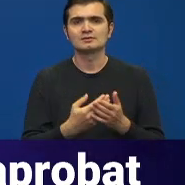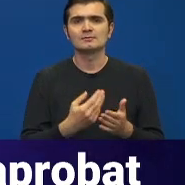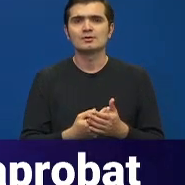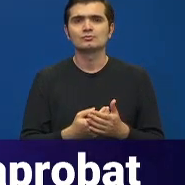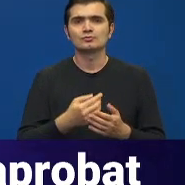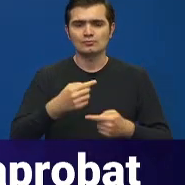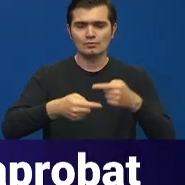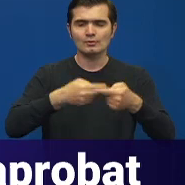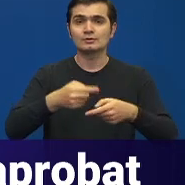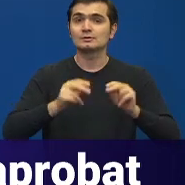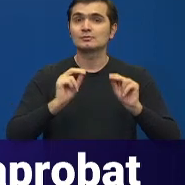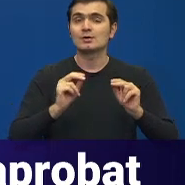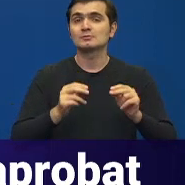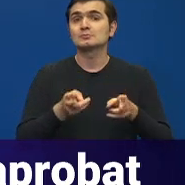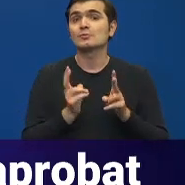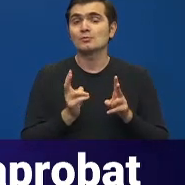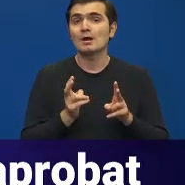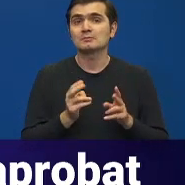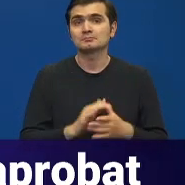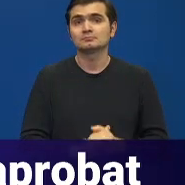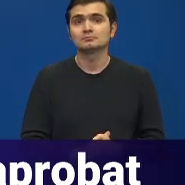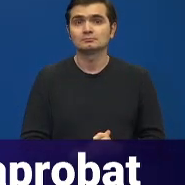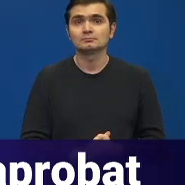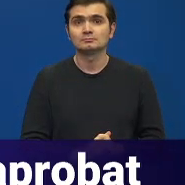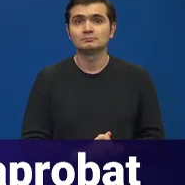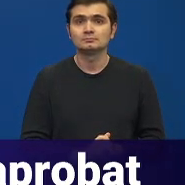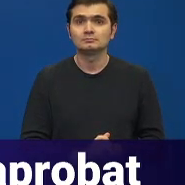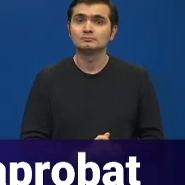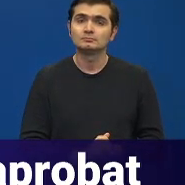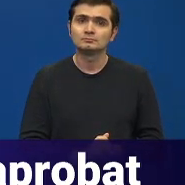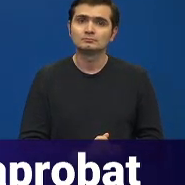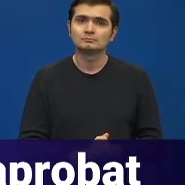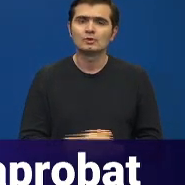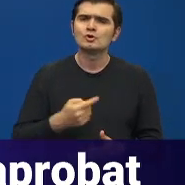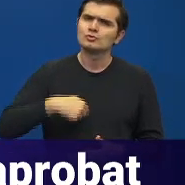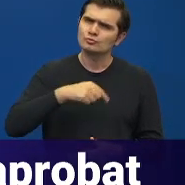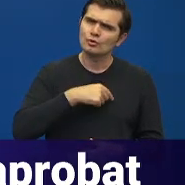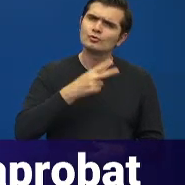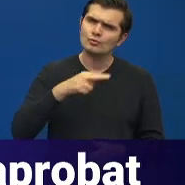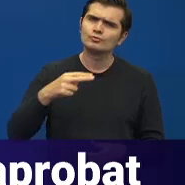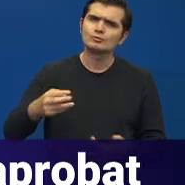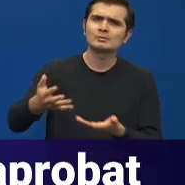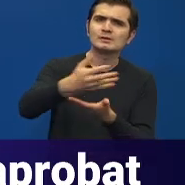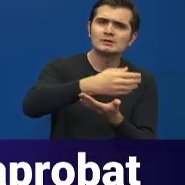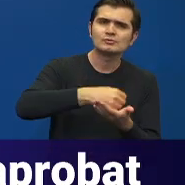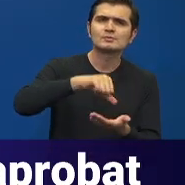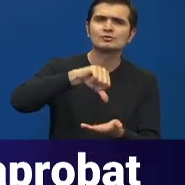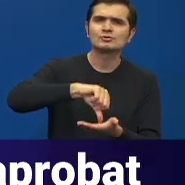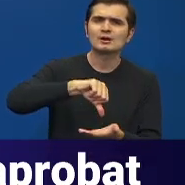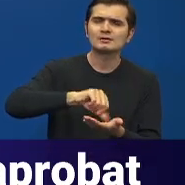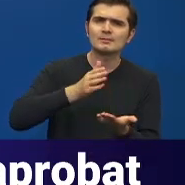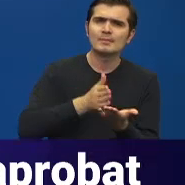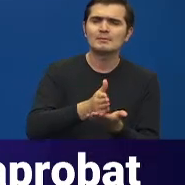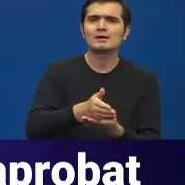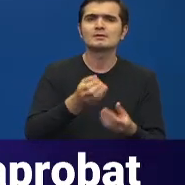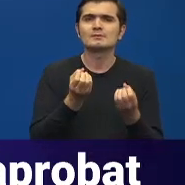proces educațional normal în contextul dat. Noi continuăm să centralizăm constant